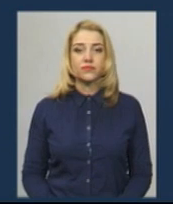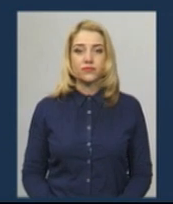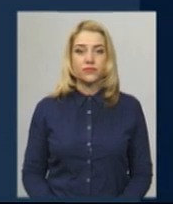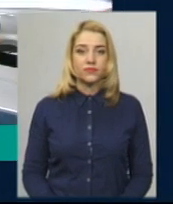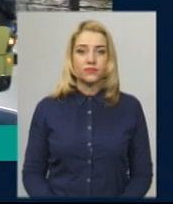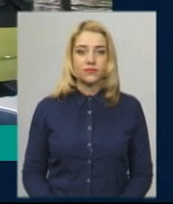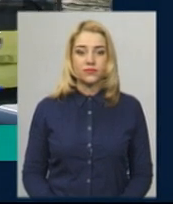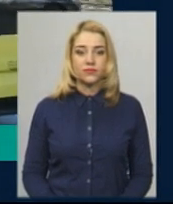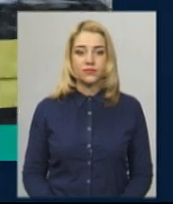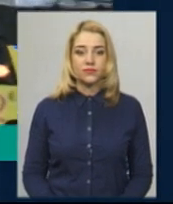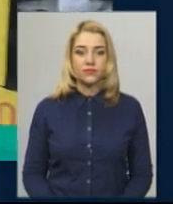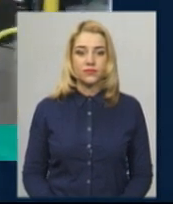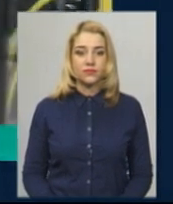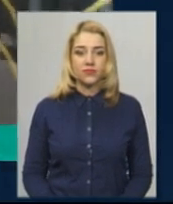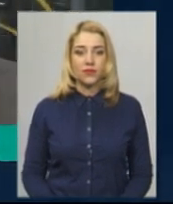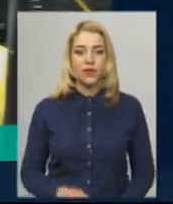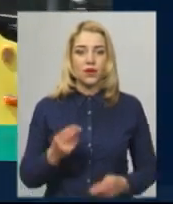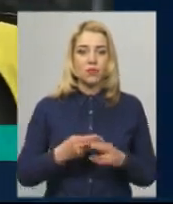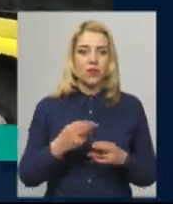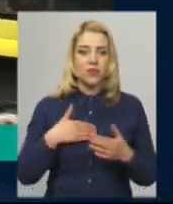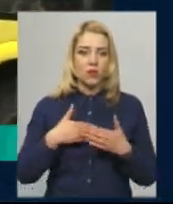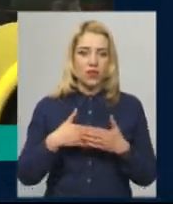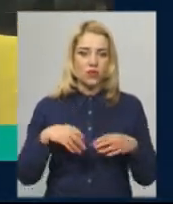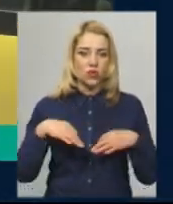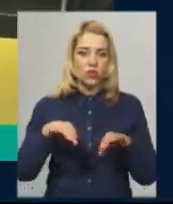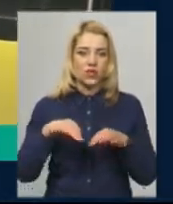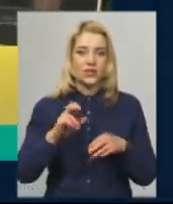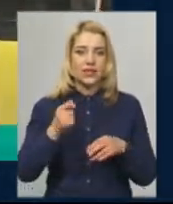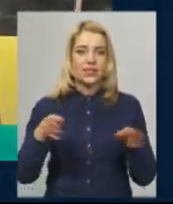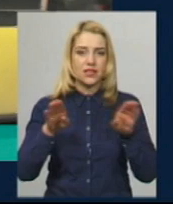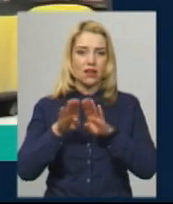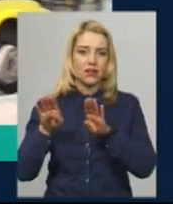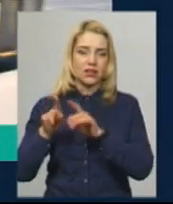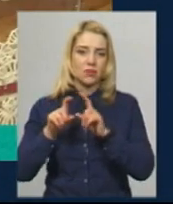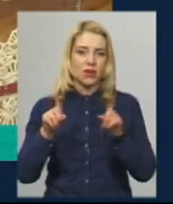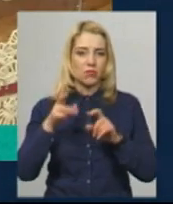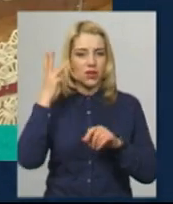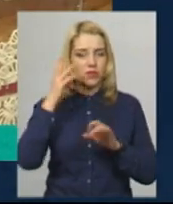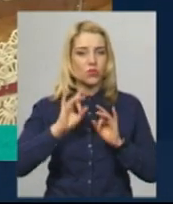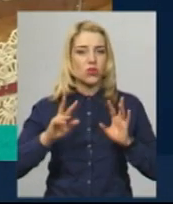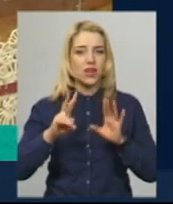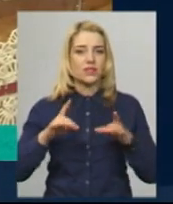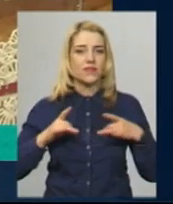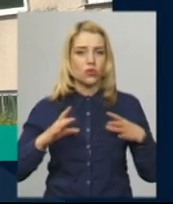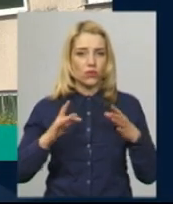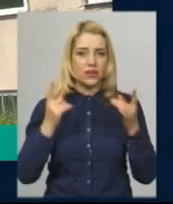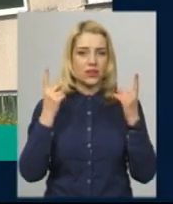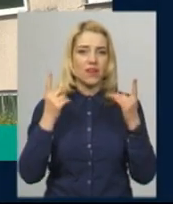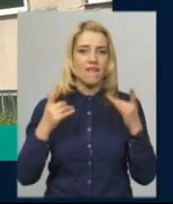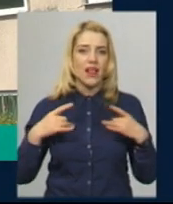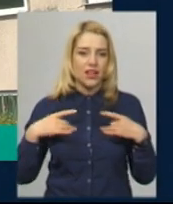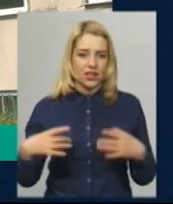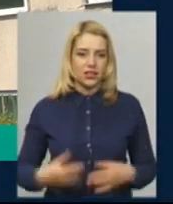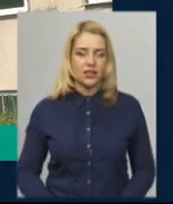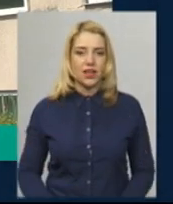Музика Без громадського транспорту та з закритими магазинами. У Хмельницькому розказали, як святкуватимуть Великдень. З